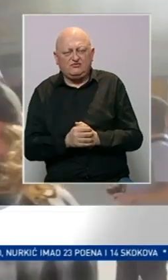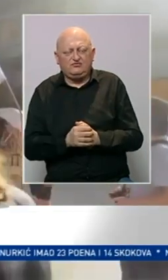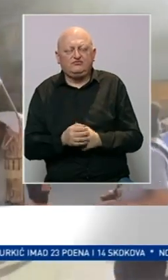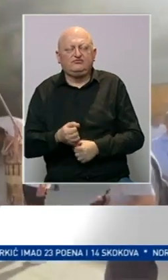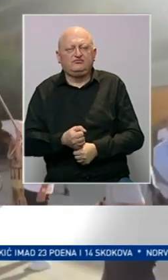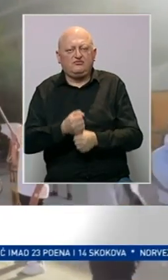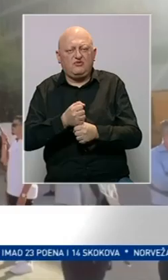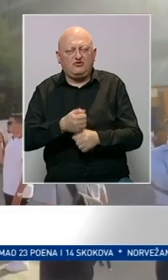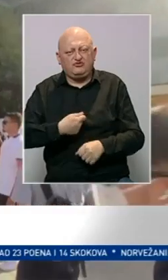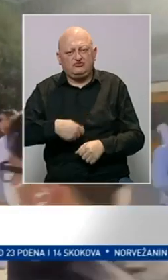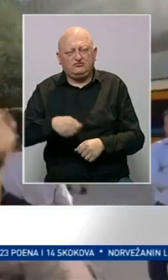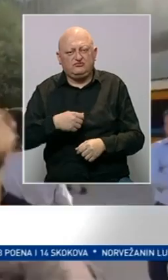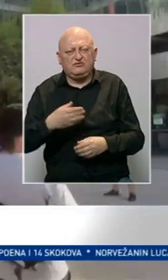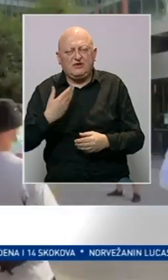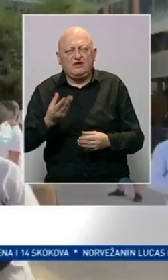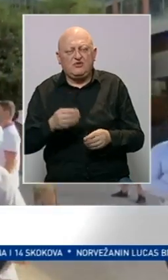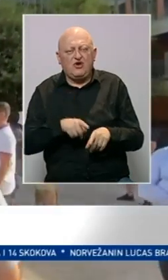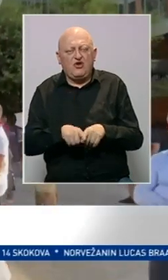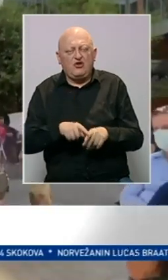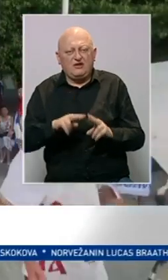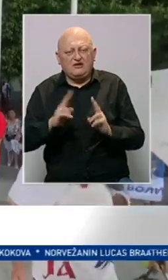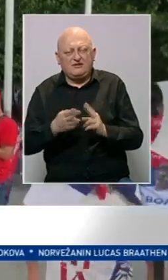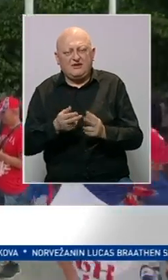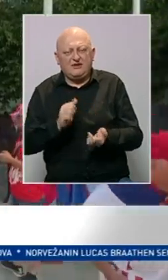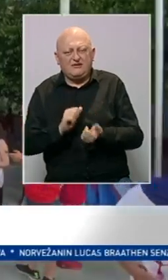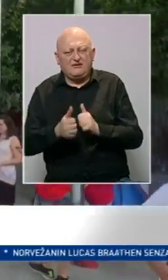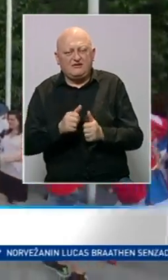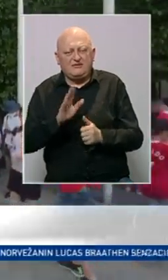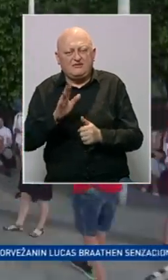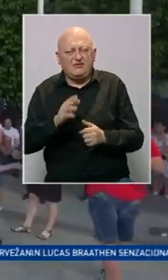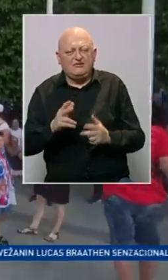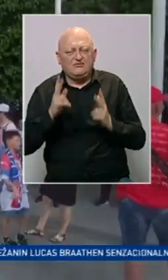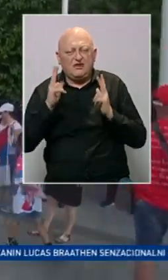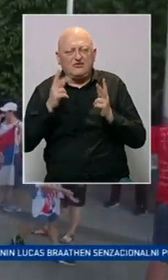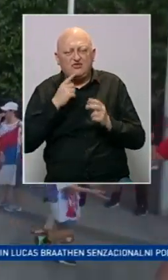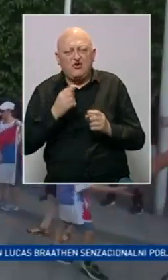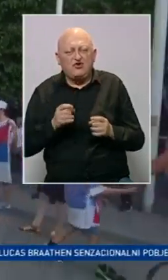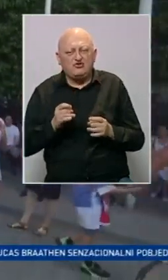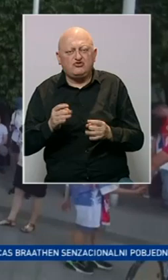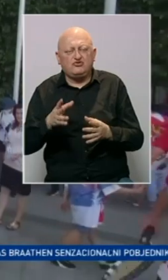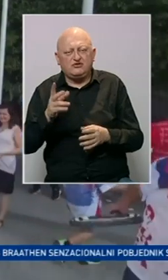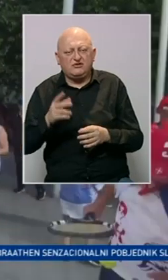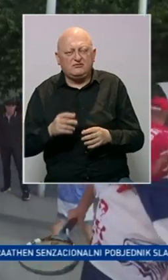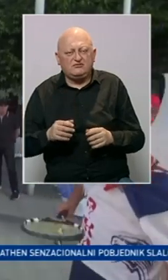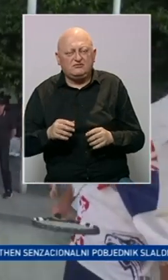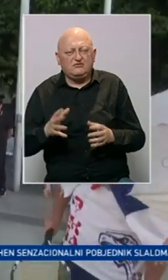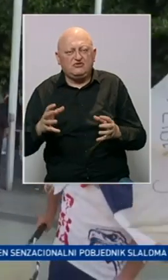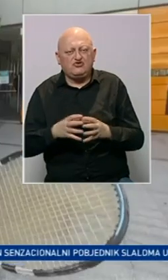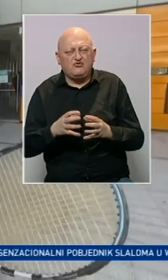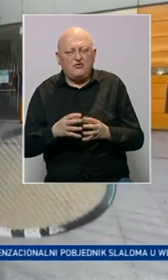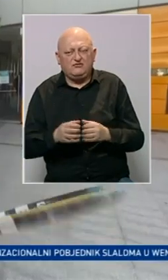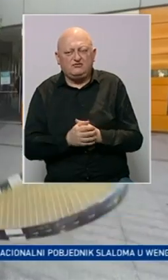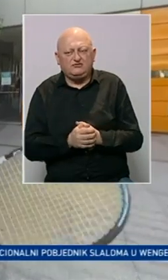Podršku teniseru iz Srbije dale su mnoge kolege iz svijeta sporta, ali i njegovi fanovi koji su danima na ulicama Melburna održavali skupove.